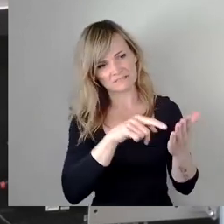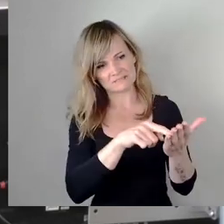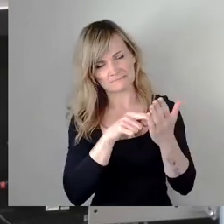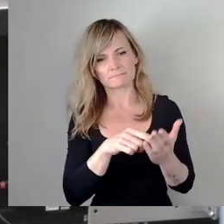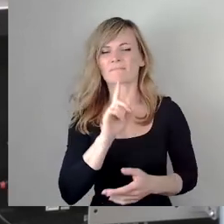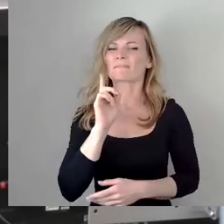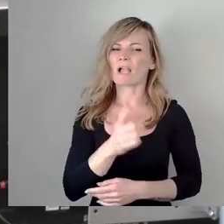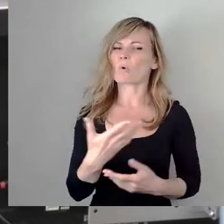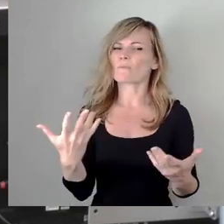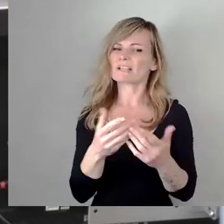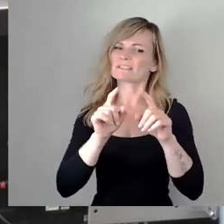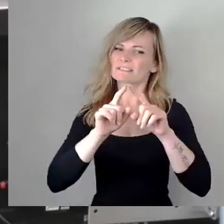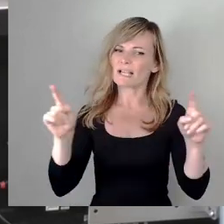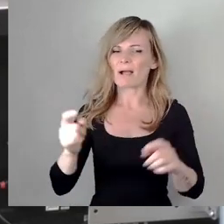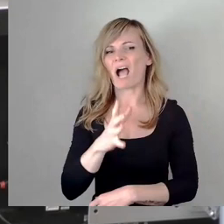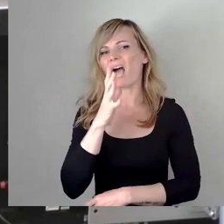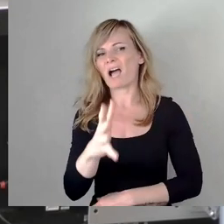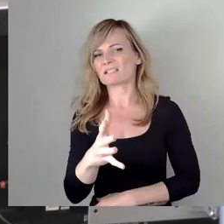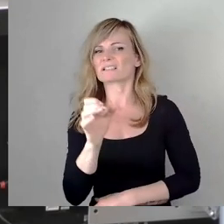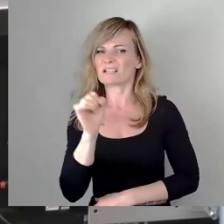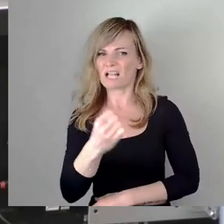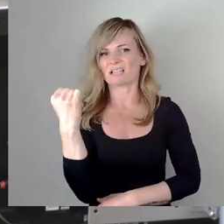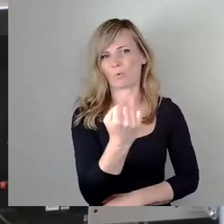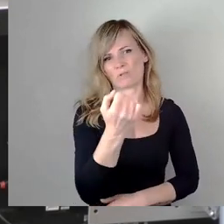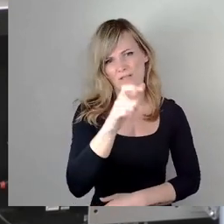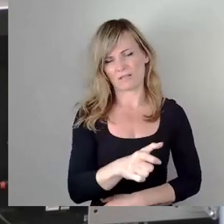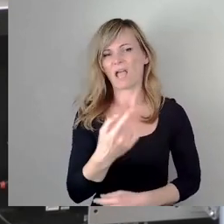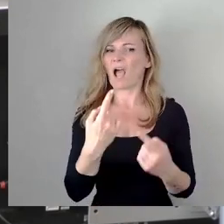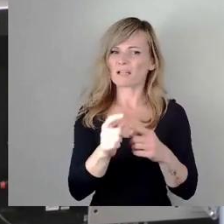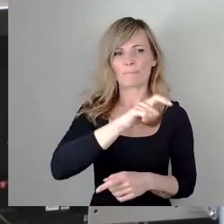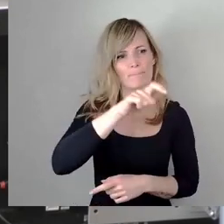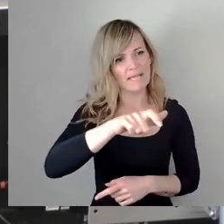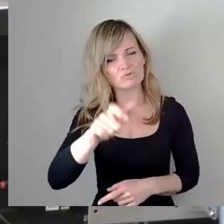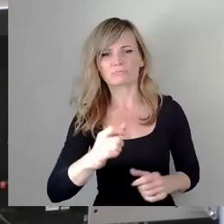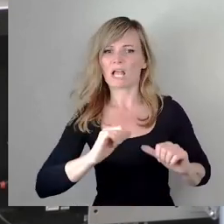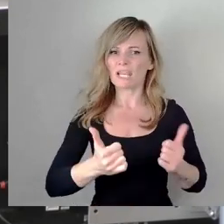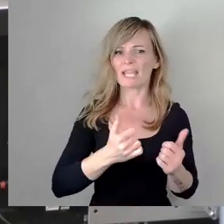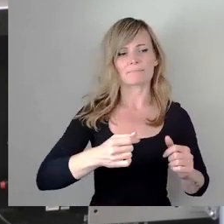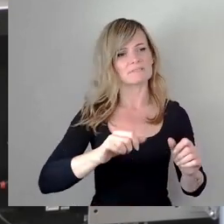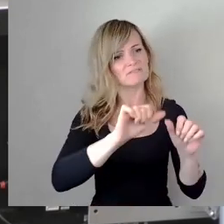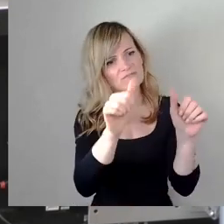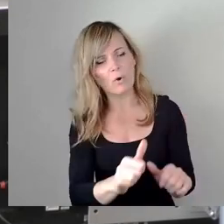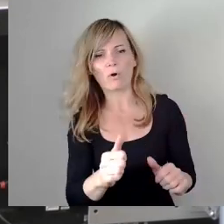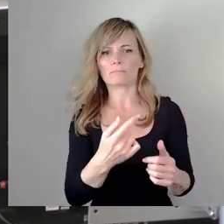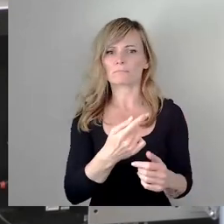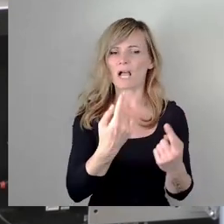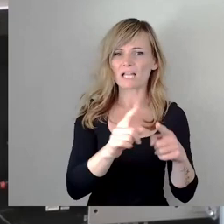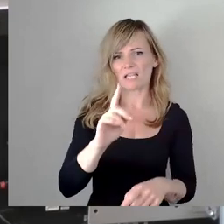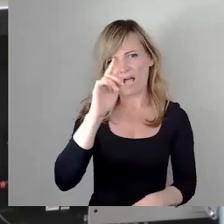Hass gegen Menschen anderen Glaubens tötet. Hass gegen Menschen anderer Lebensgestaltung tötet. Und Hass aus